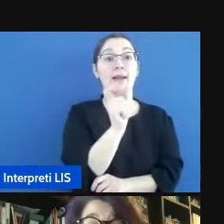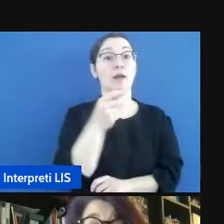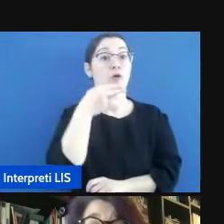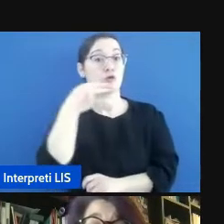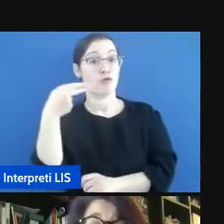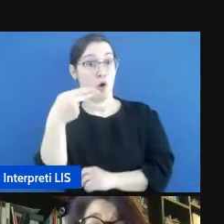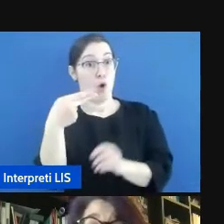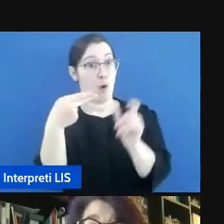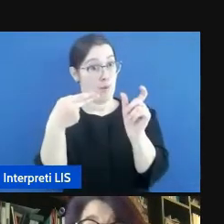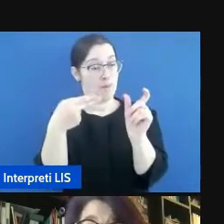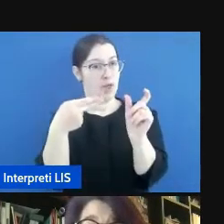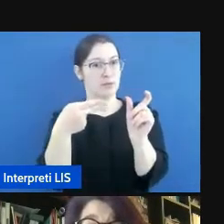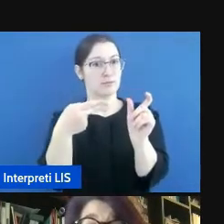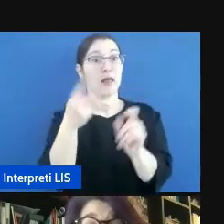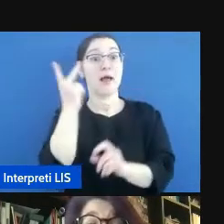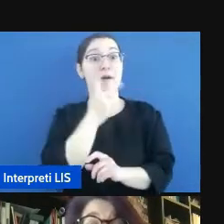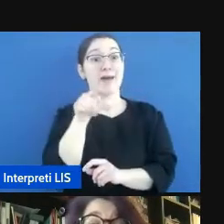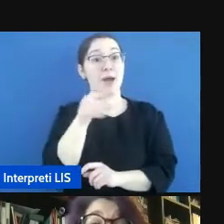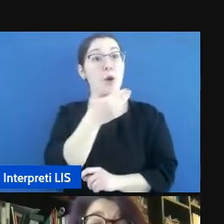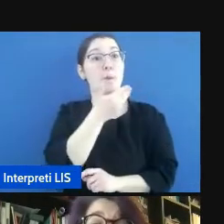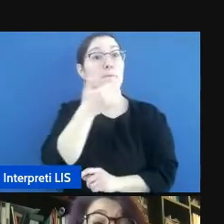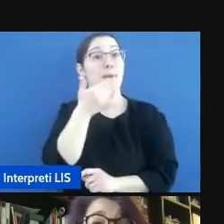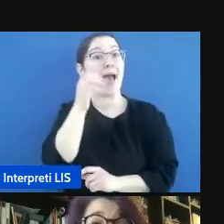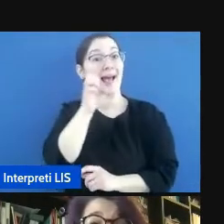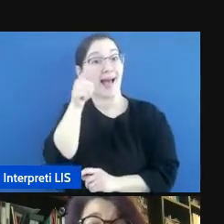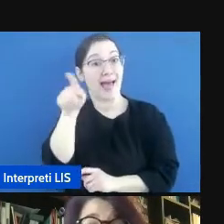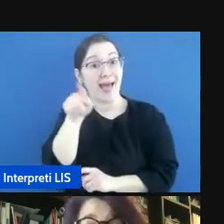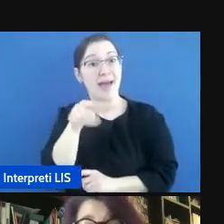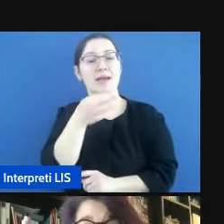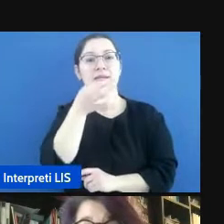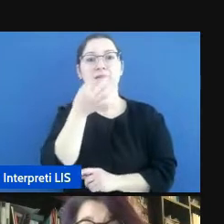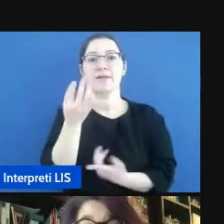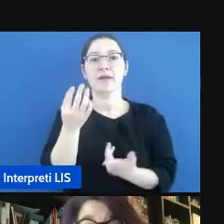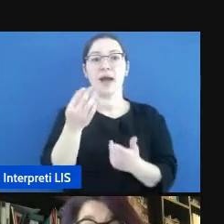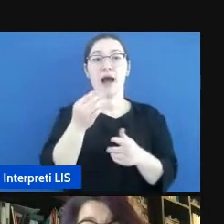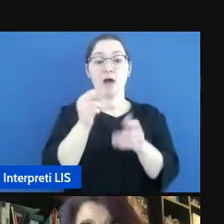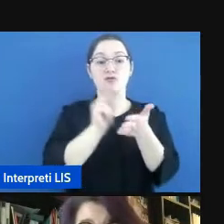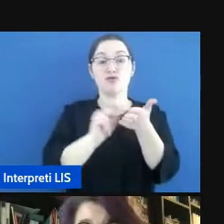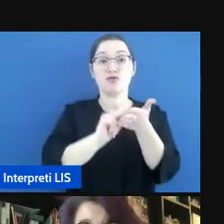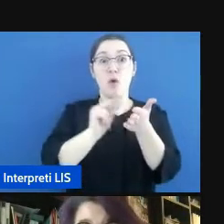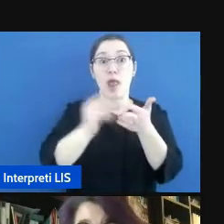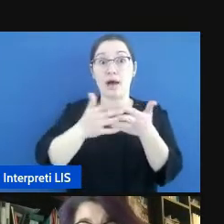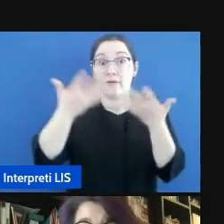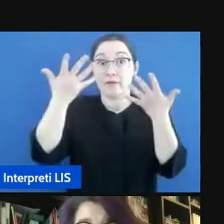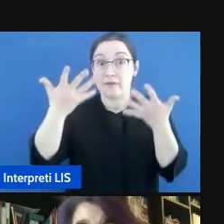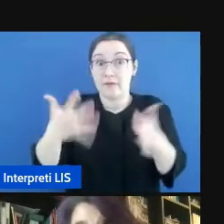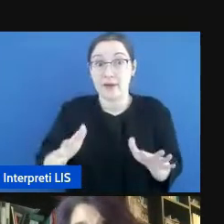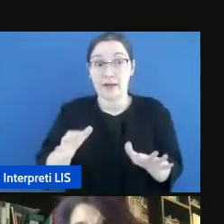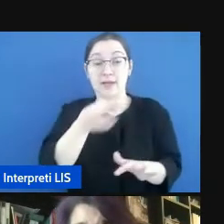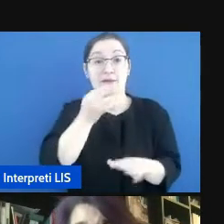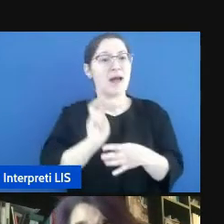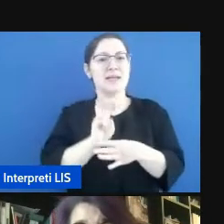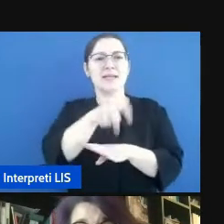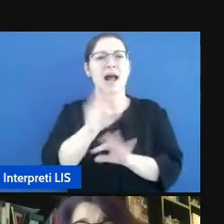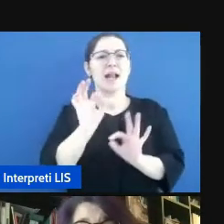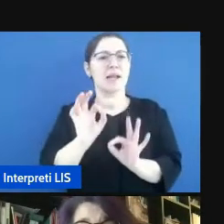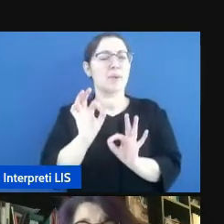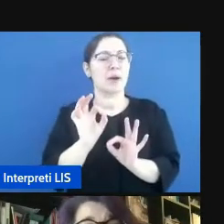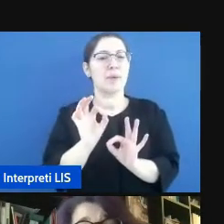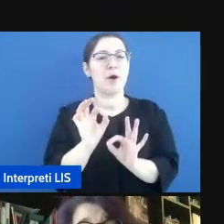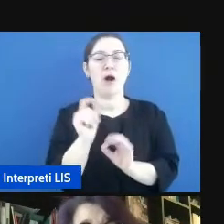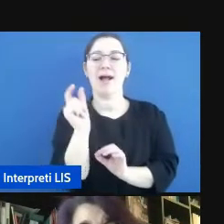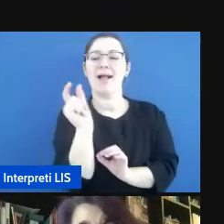esempio qui in questo caso manca l'ausiliare, quando finita la scuola, cioè omettono proprio l'elemento meno